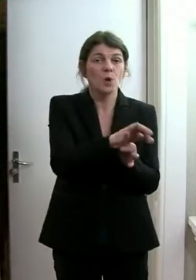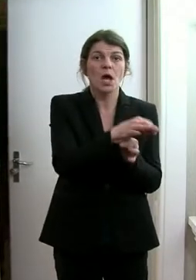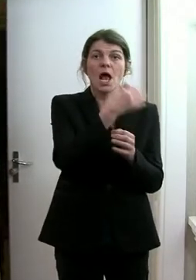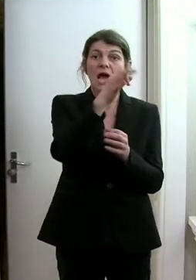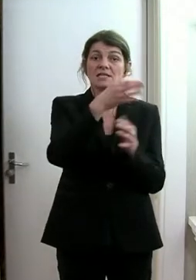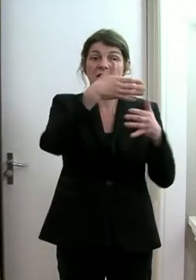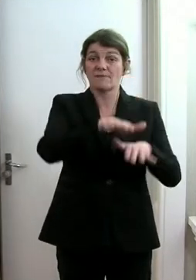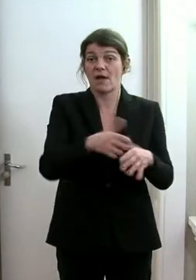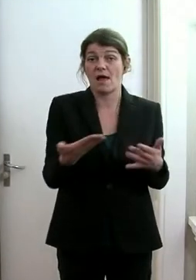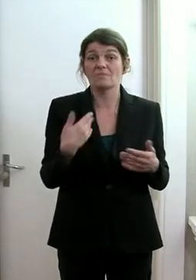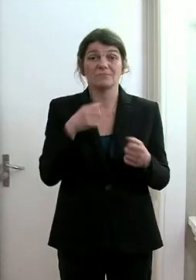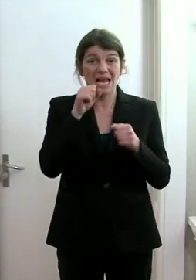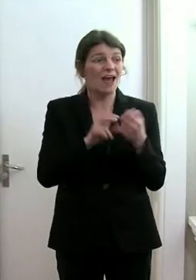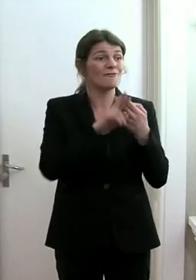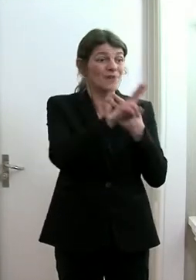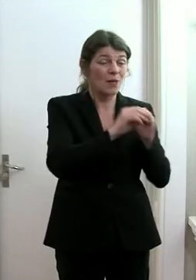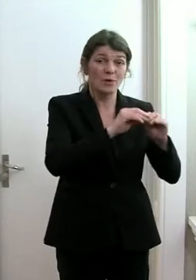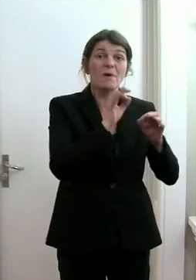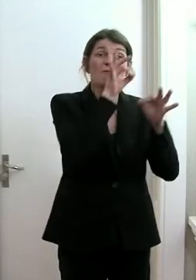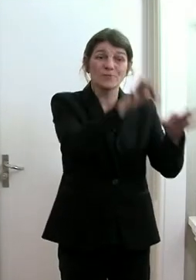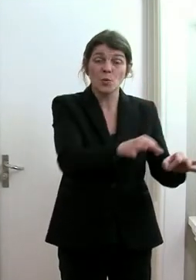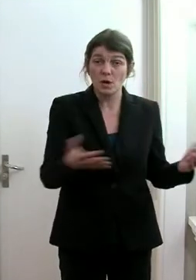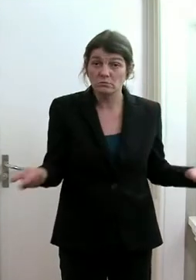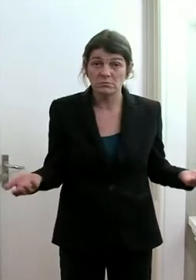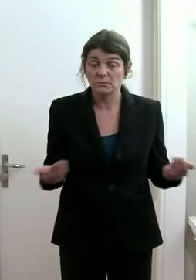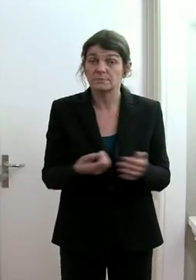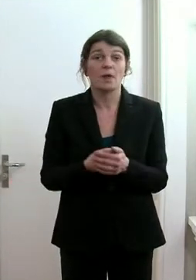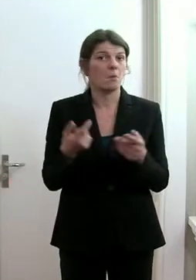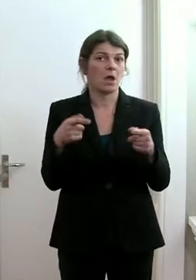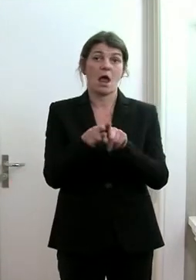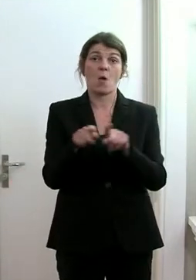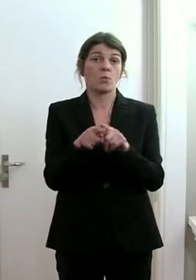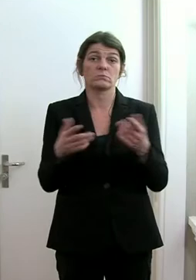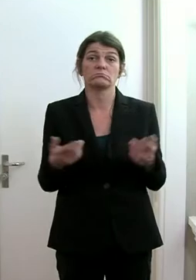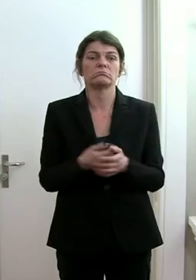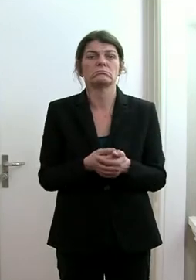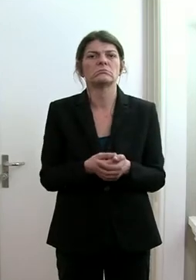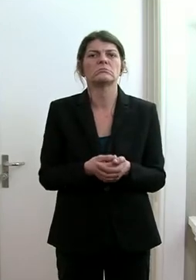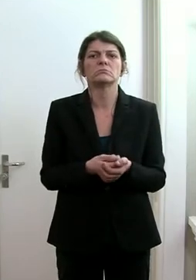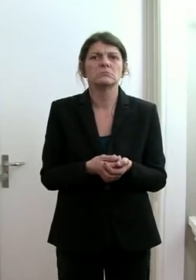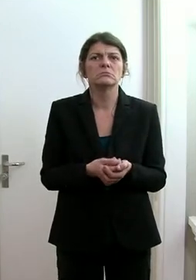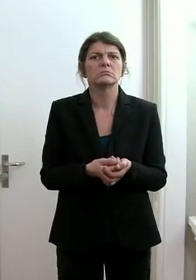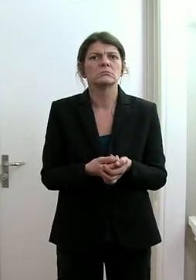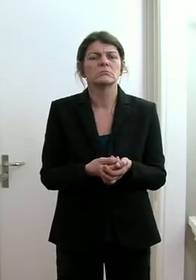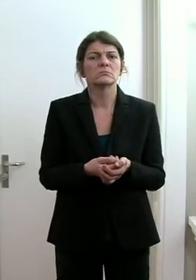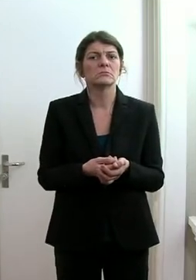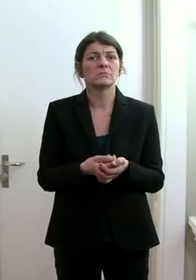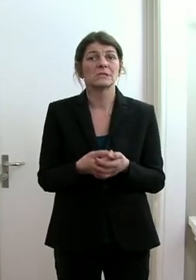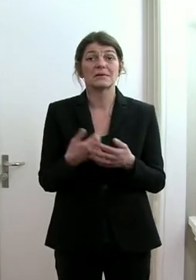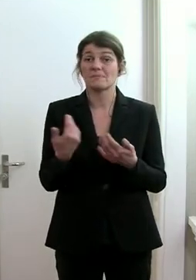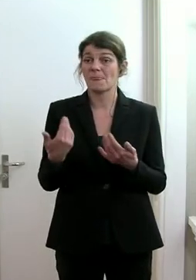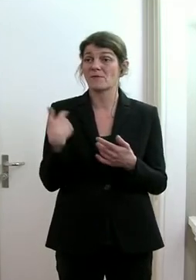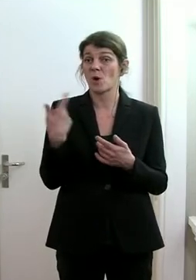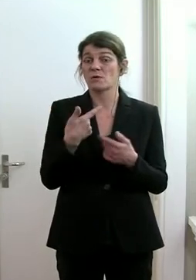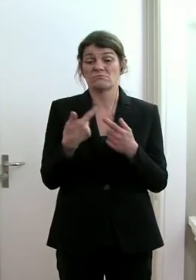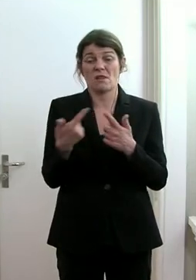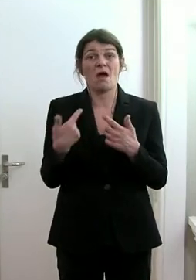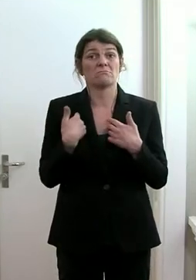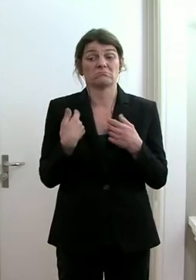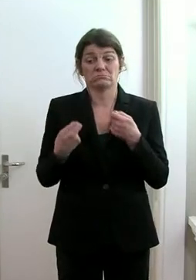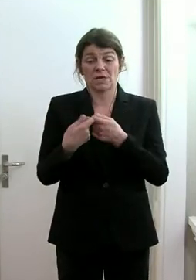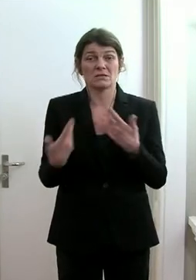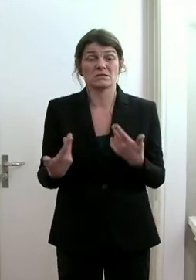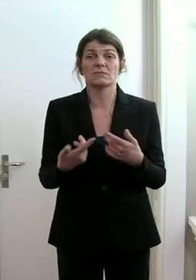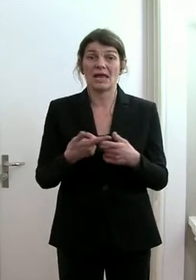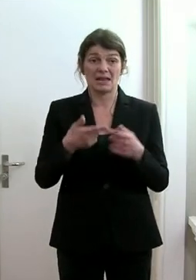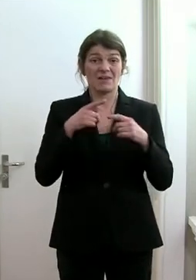Einzelfall Fernunterricht sicherzustellen, aber natürlich auch auf unser Land angemessen, wenn die Welle